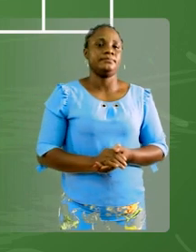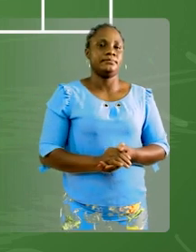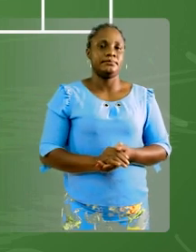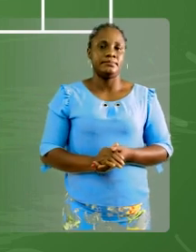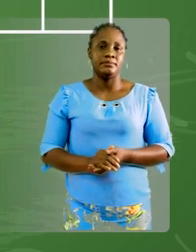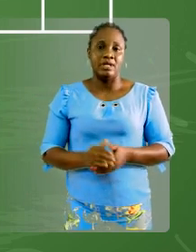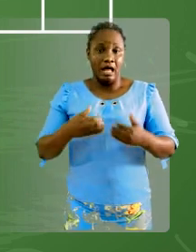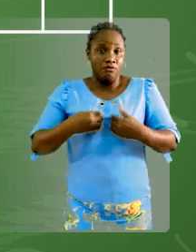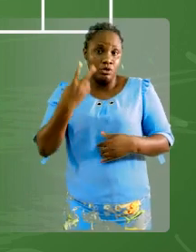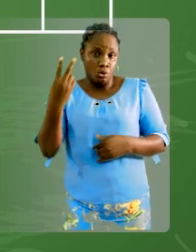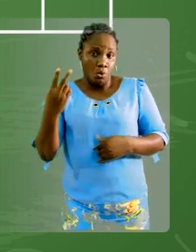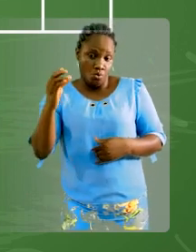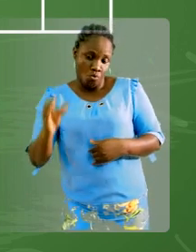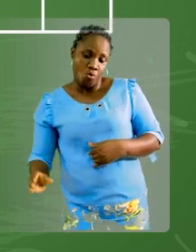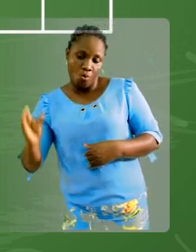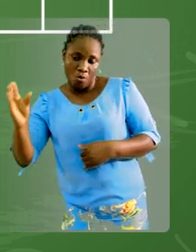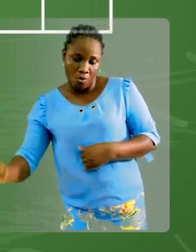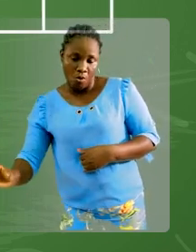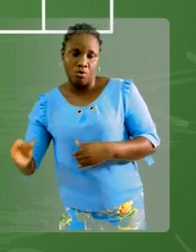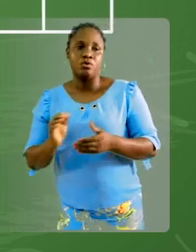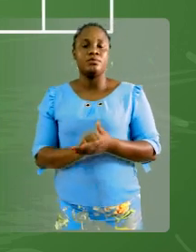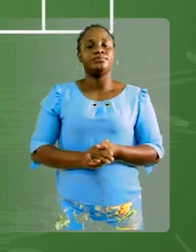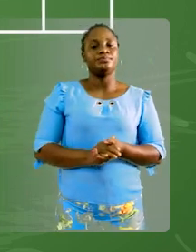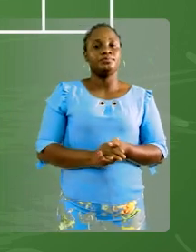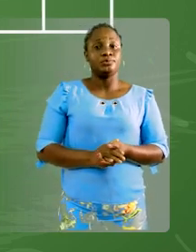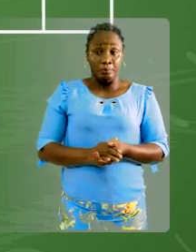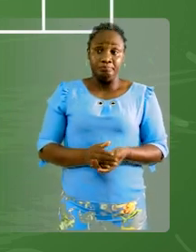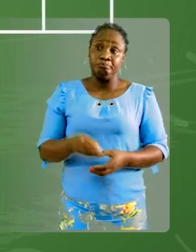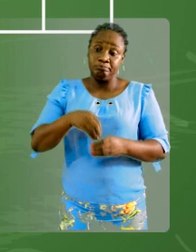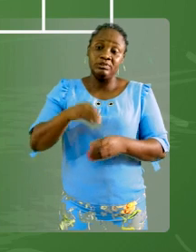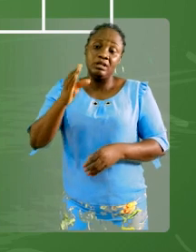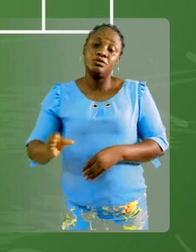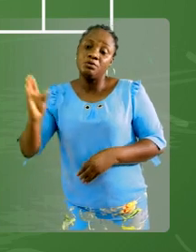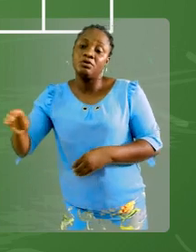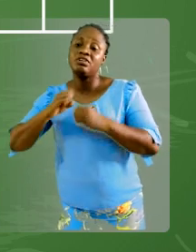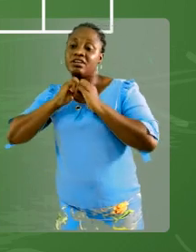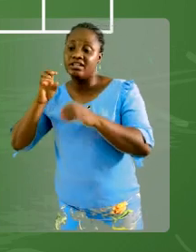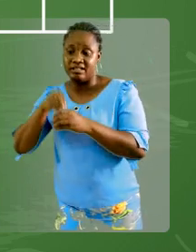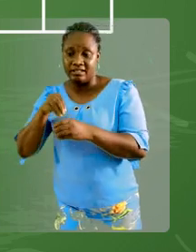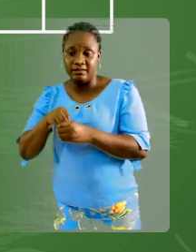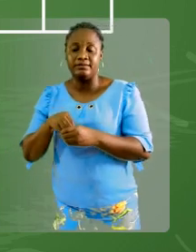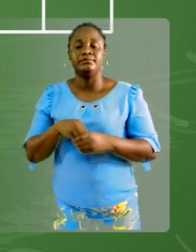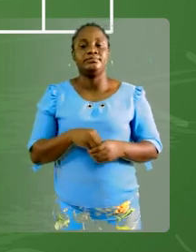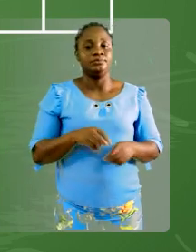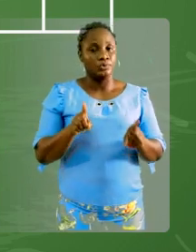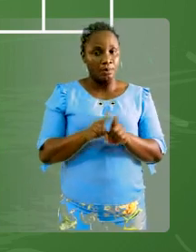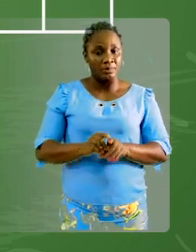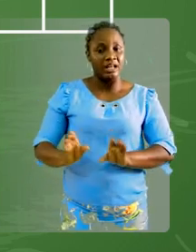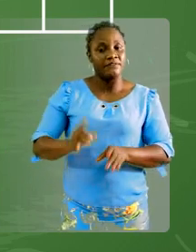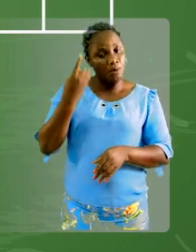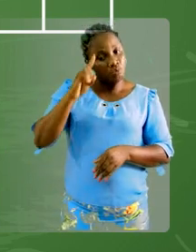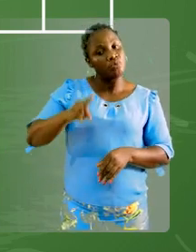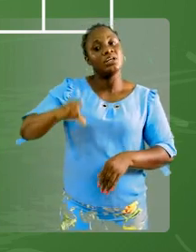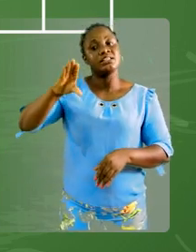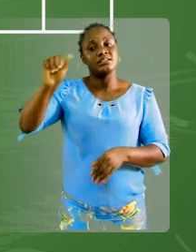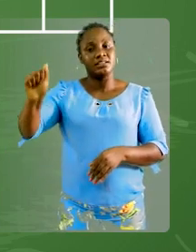Il y a deux sous-colonnes. Dans les deux sous-colonnes, il n'y a rien. Comme on l fait pour vous. Le sentier A.